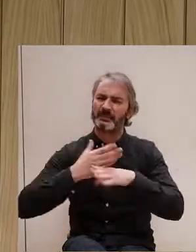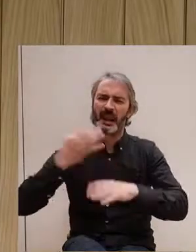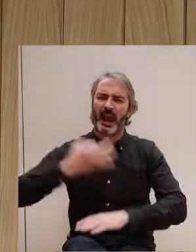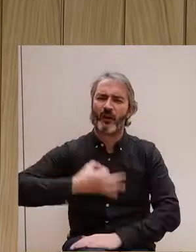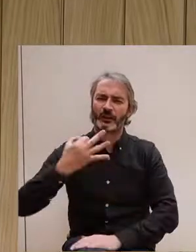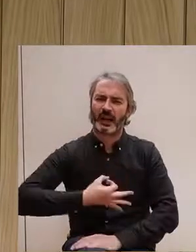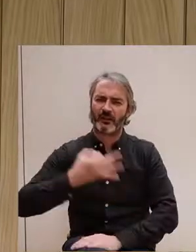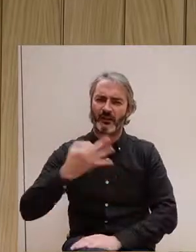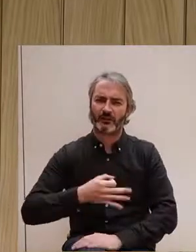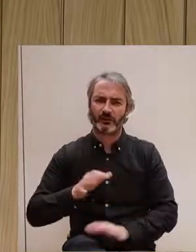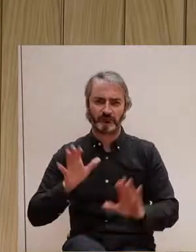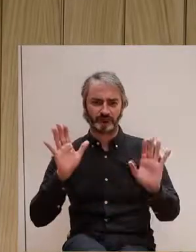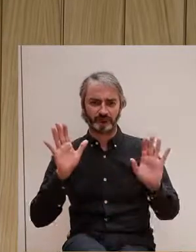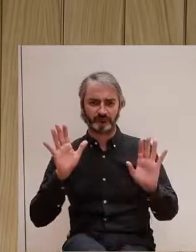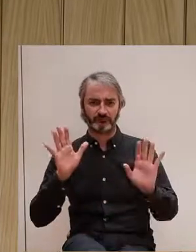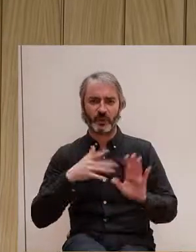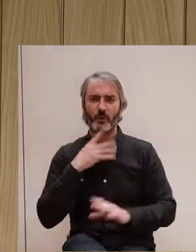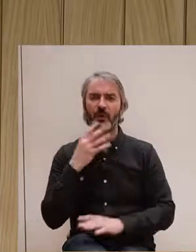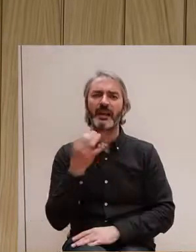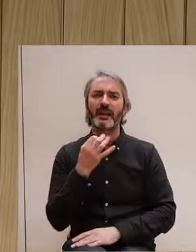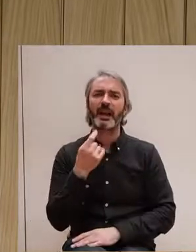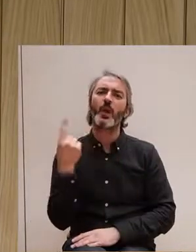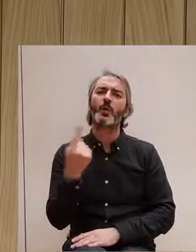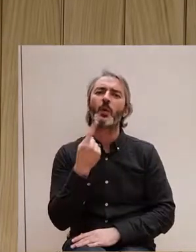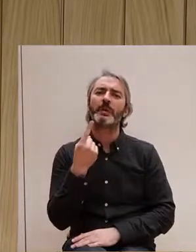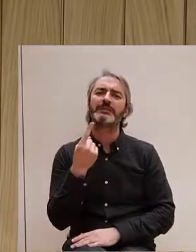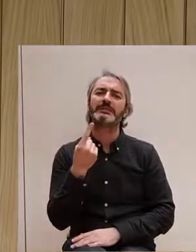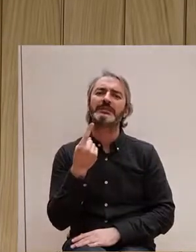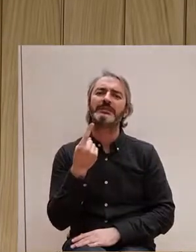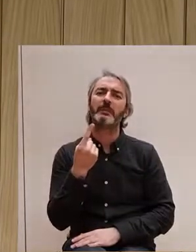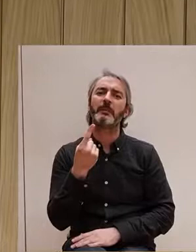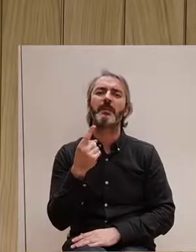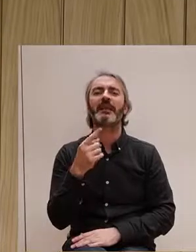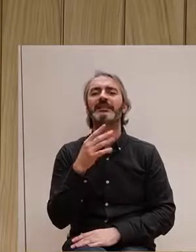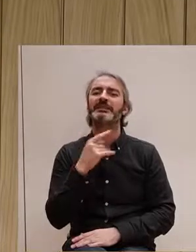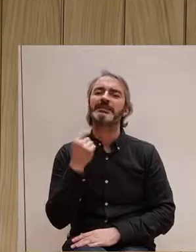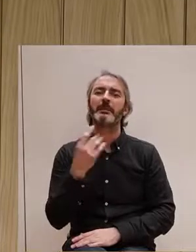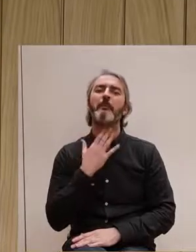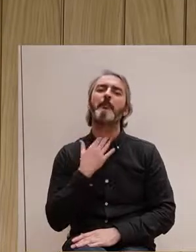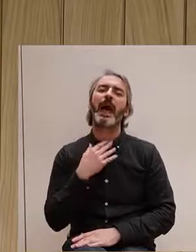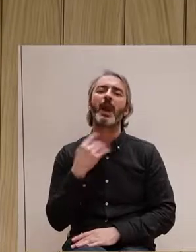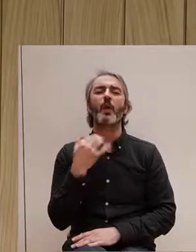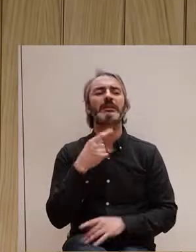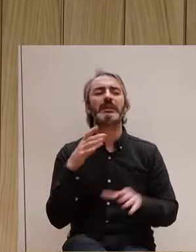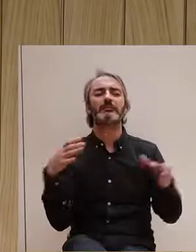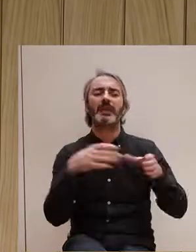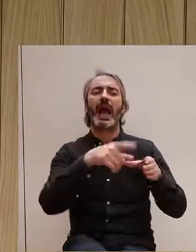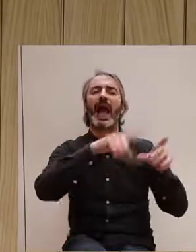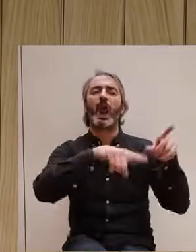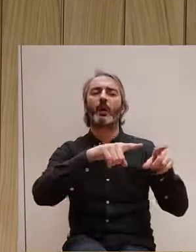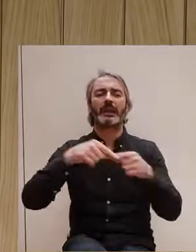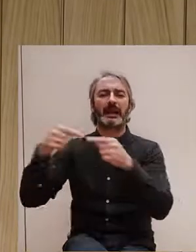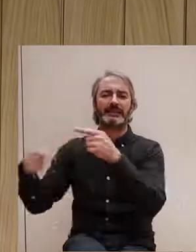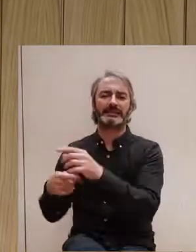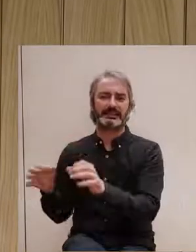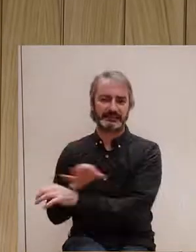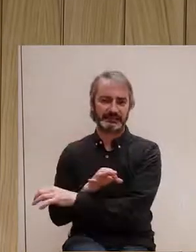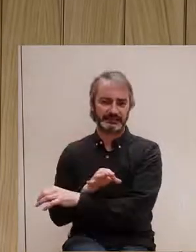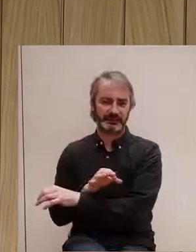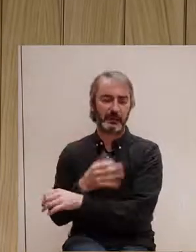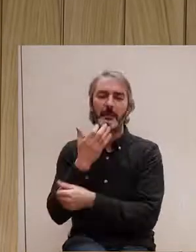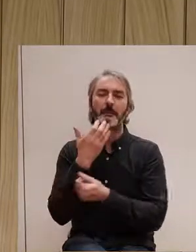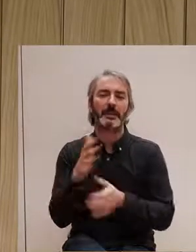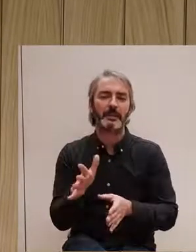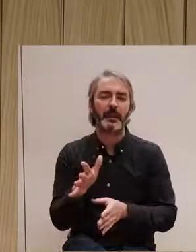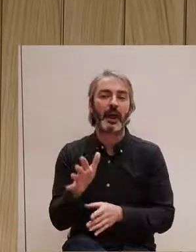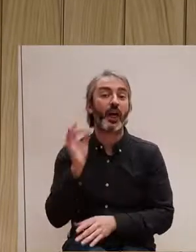només posar al centre el plaer d'uns pocs, no? Perquè, al final, pel que fa, per